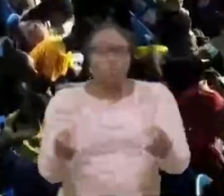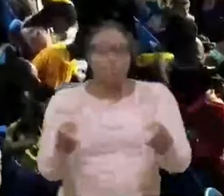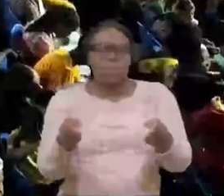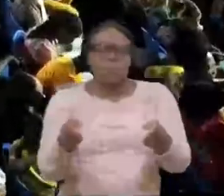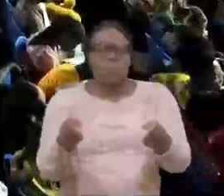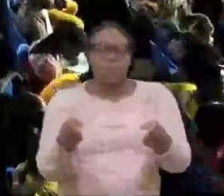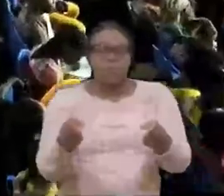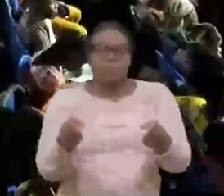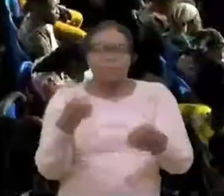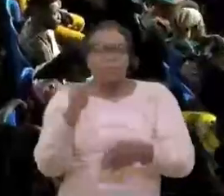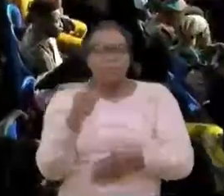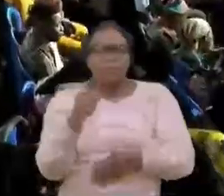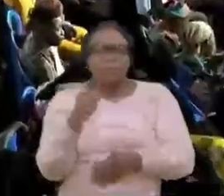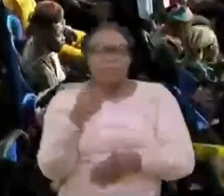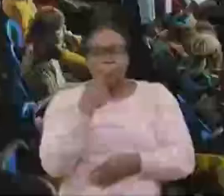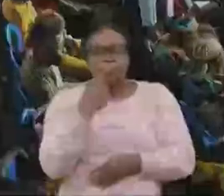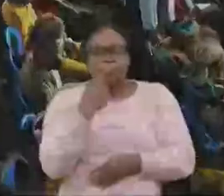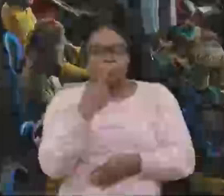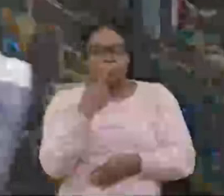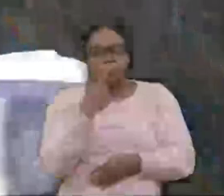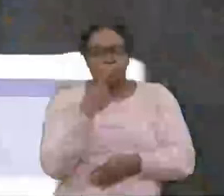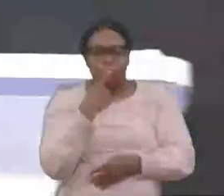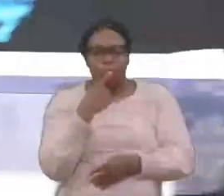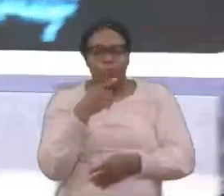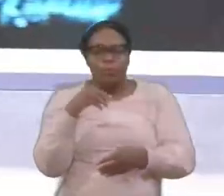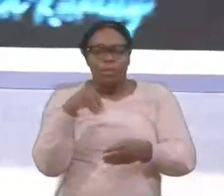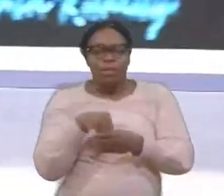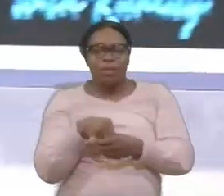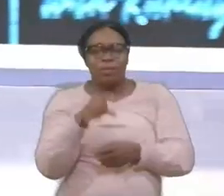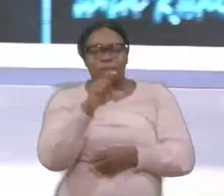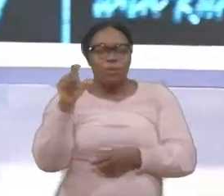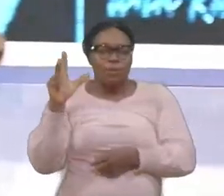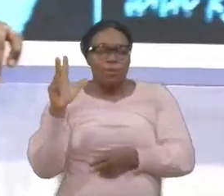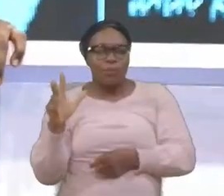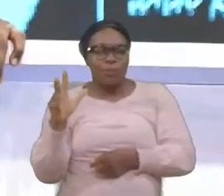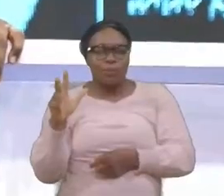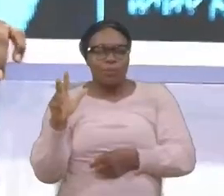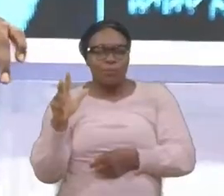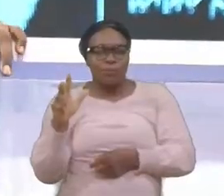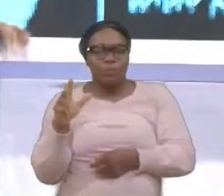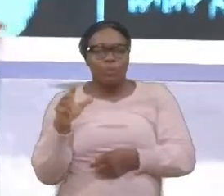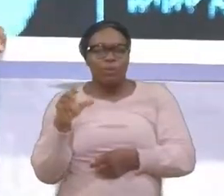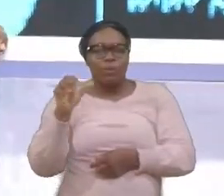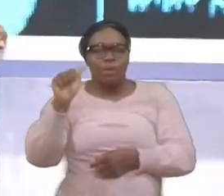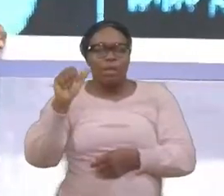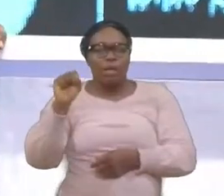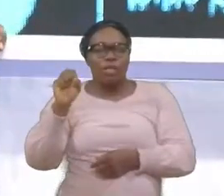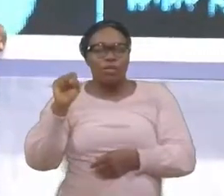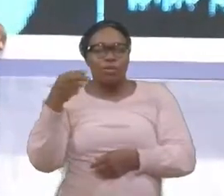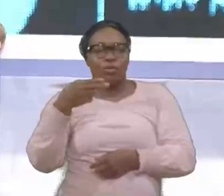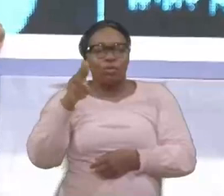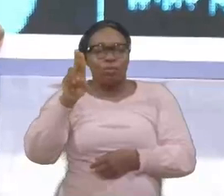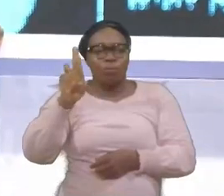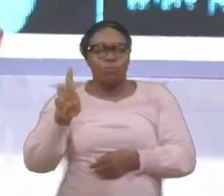Nous t'offrirons au lieu de Taurou, L'hommage de nous. Verset 3 dit, L'Assyrien ne nous